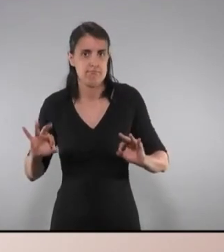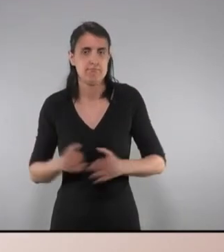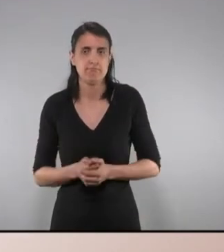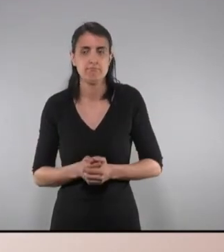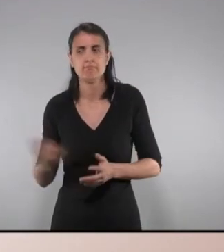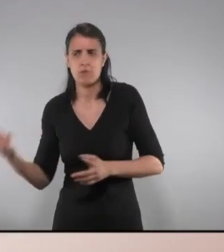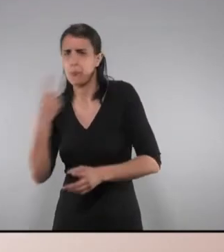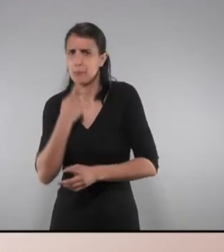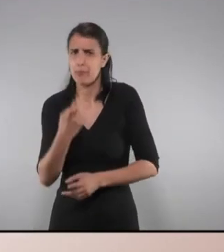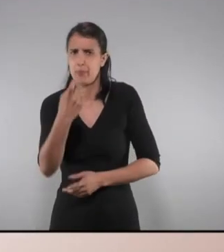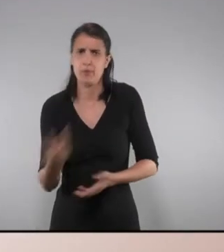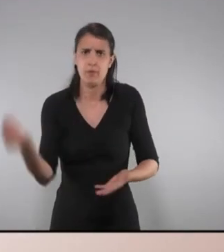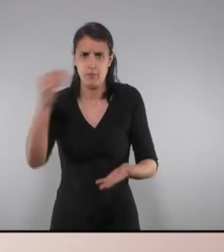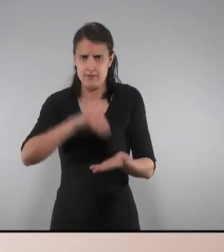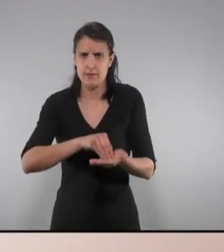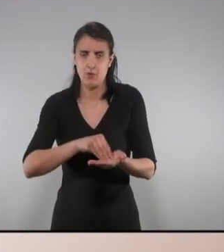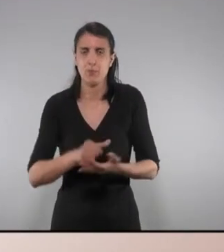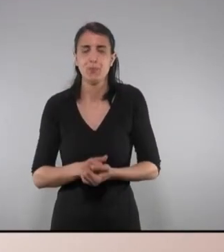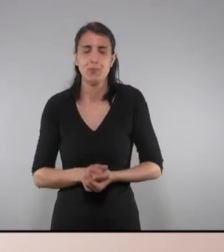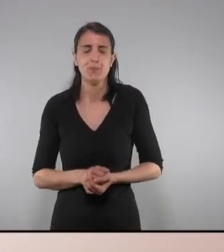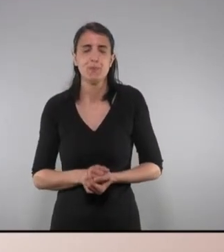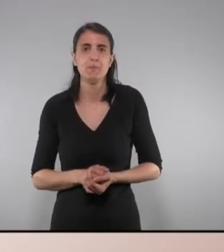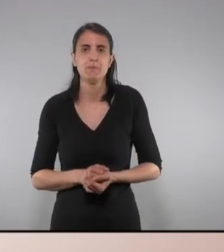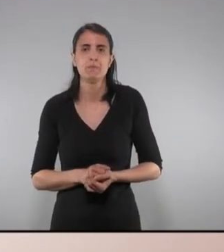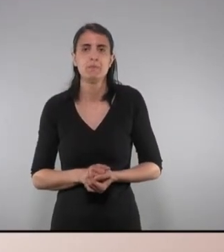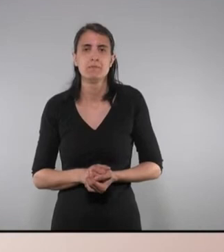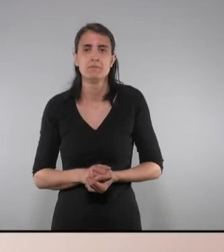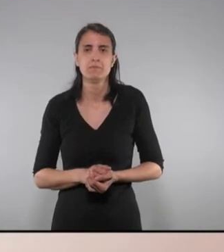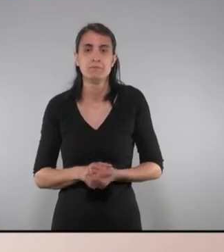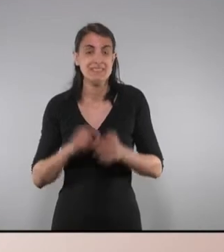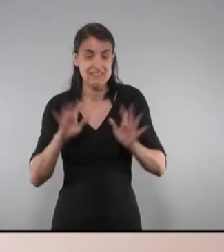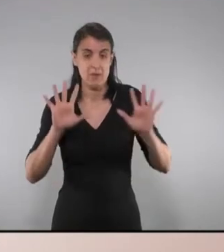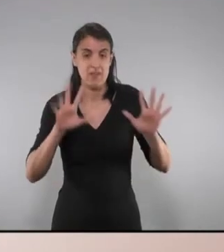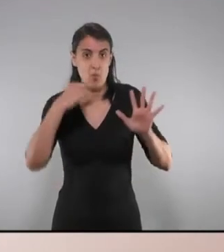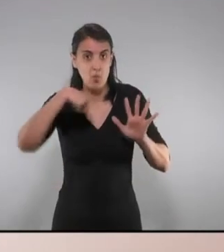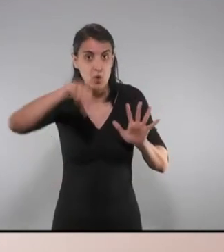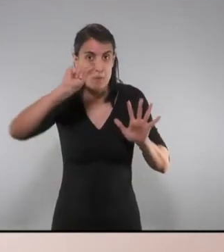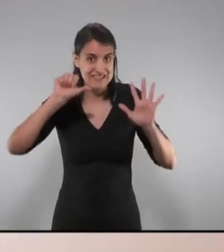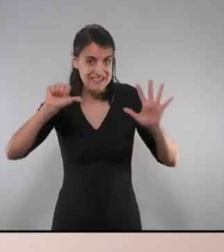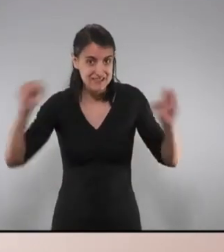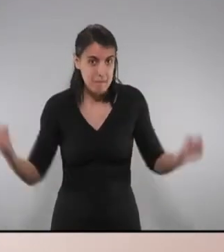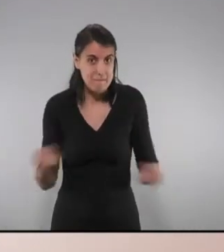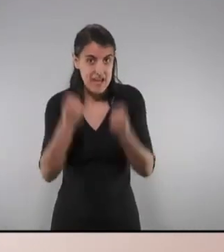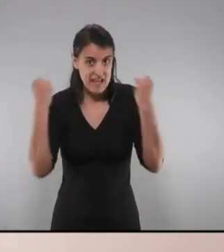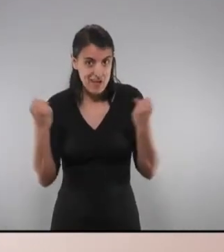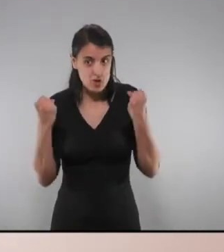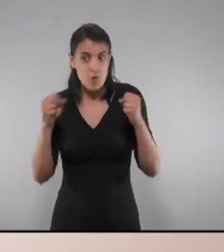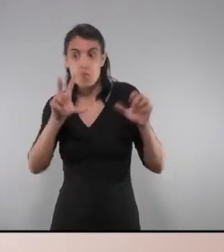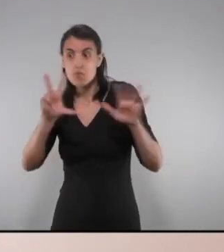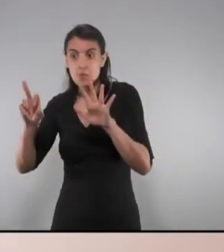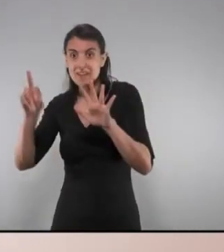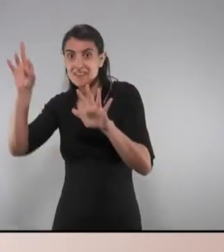Per preguntar-te la paraula la senyora Laia Estrada. La qüestió és que dels 10,6 milions d'euros, el 80%